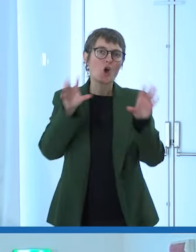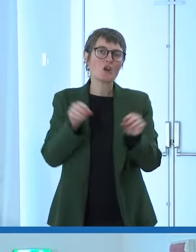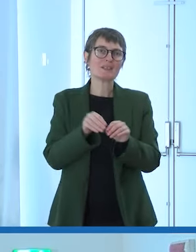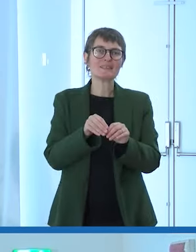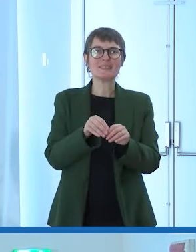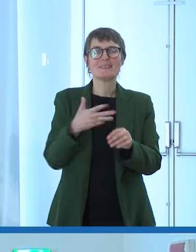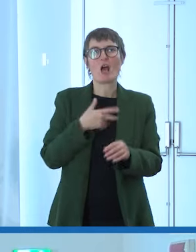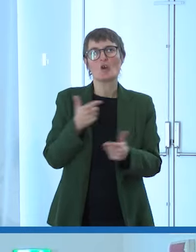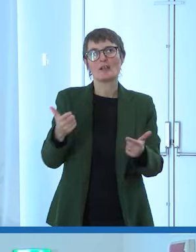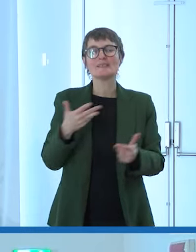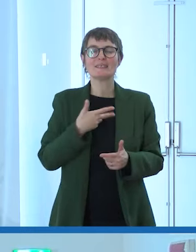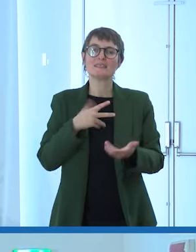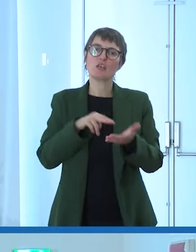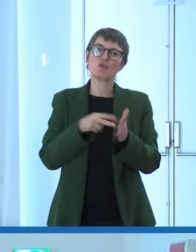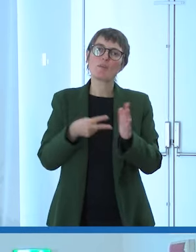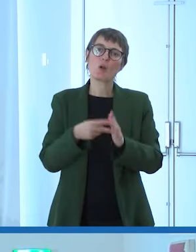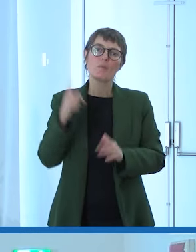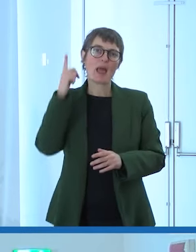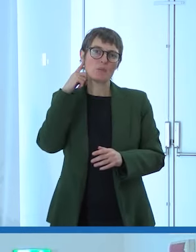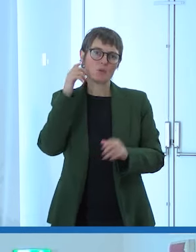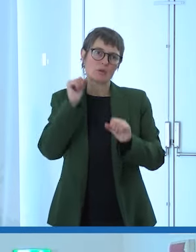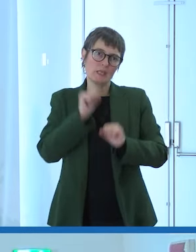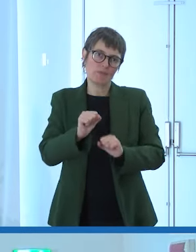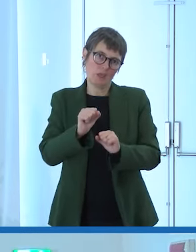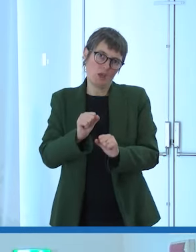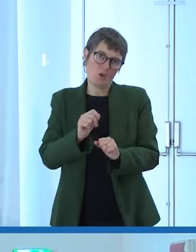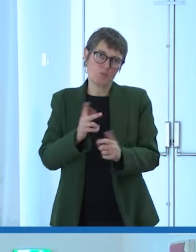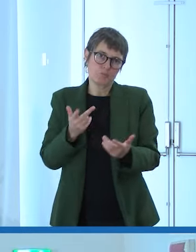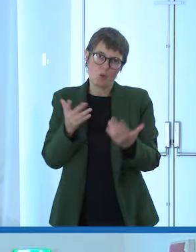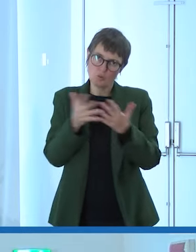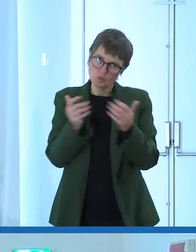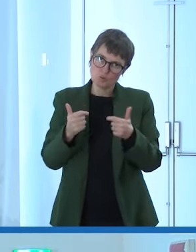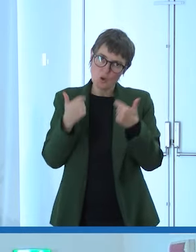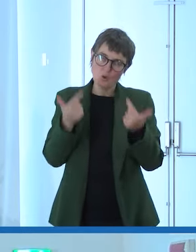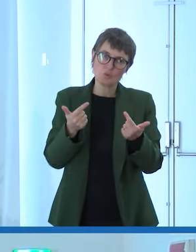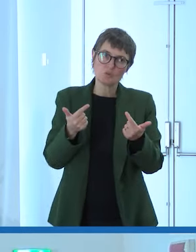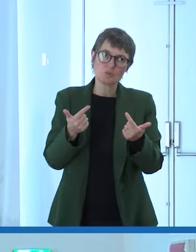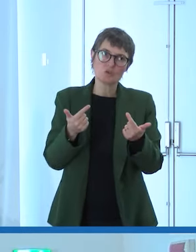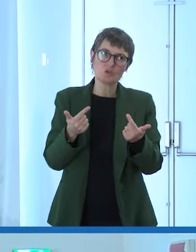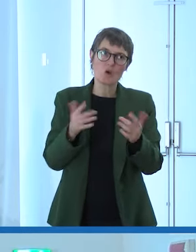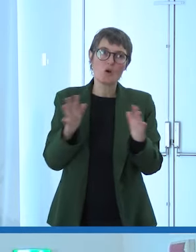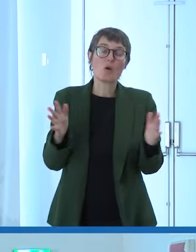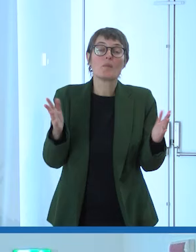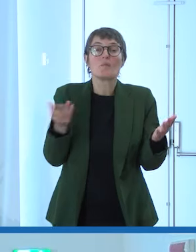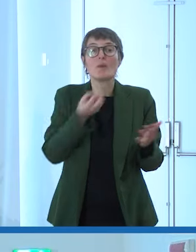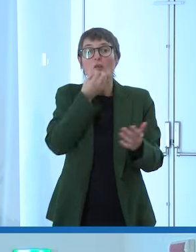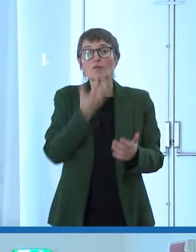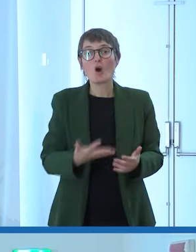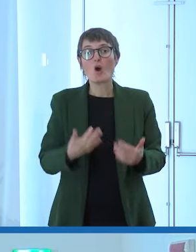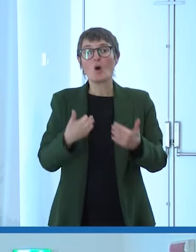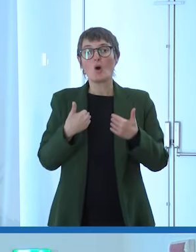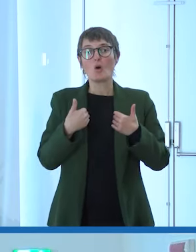al 100% al 90% all'80% ma non ci si per fortuna non ci si ferma più come prima